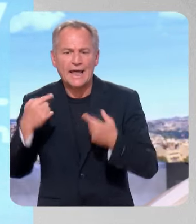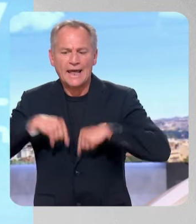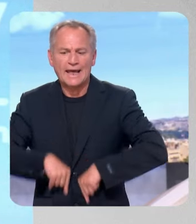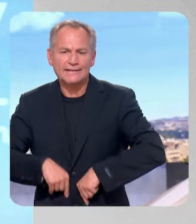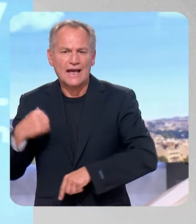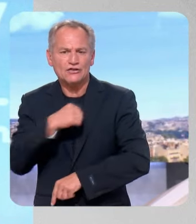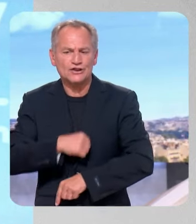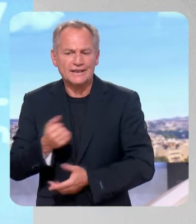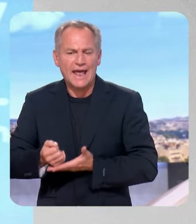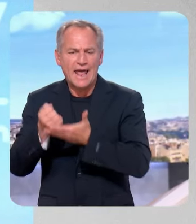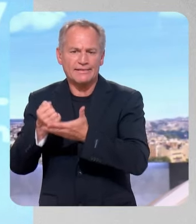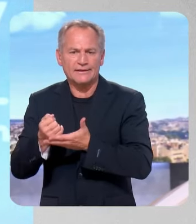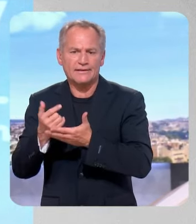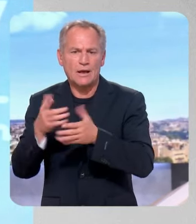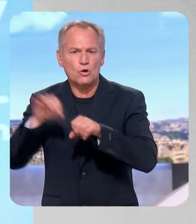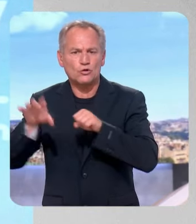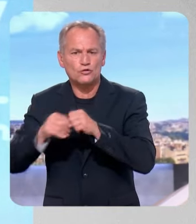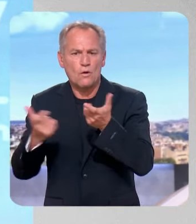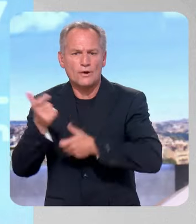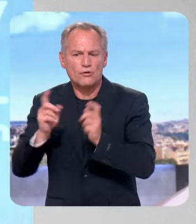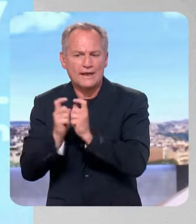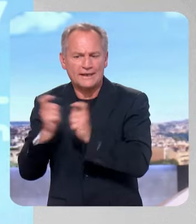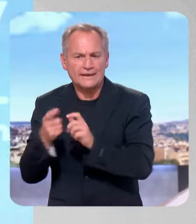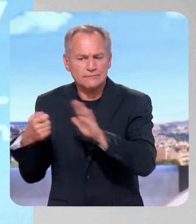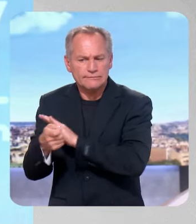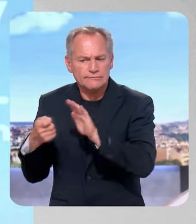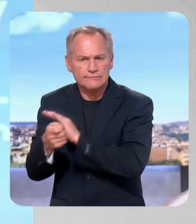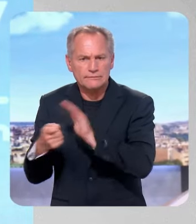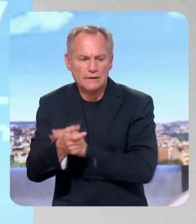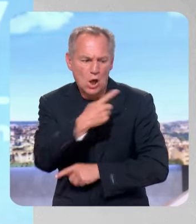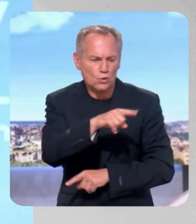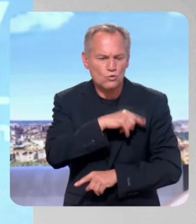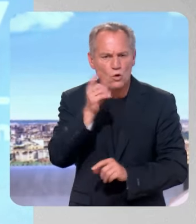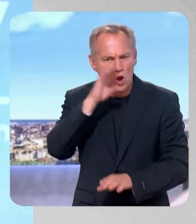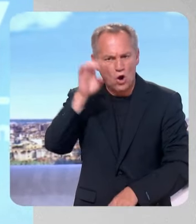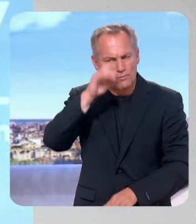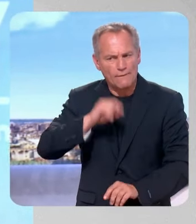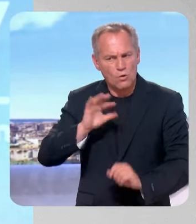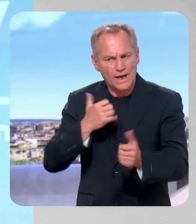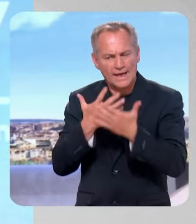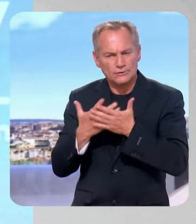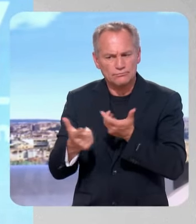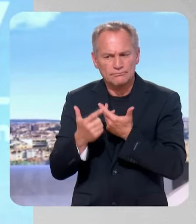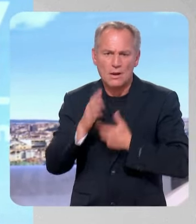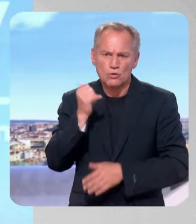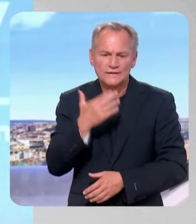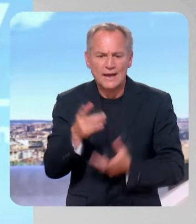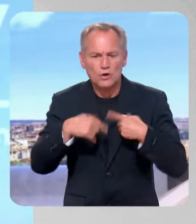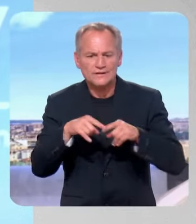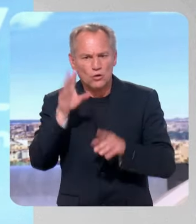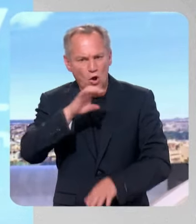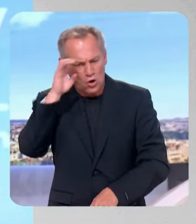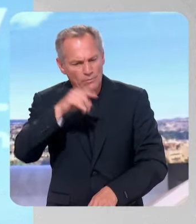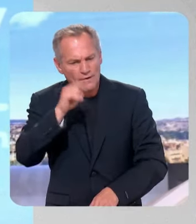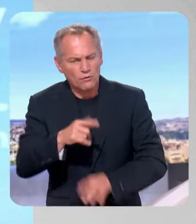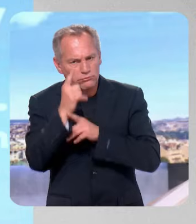surcapacités chinoises. Tous. Donc il est peut-être temps qu'on réagisse. Donc c'est bien que la Commission européenne ait lancé une enquête. On en a mis du temps. Oui,